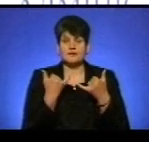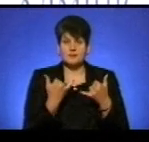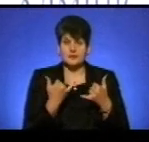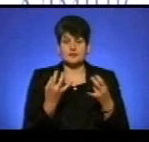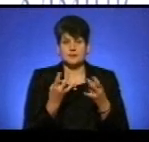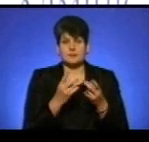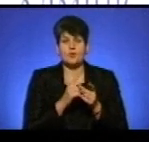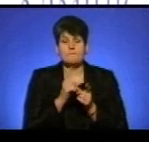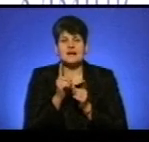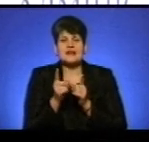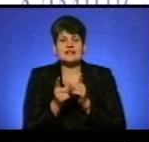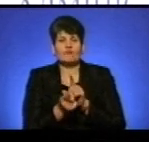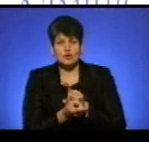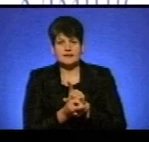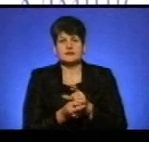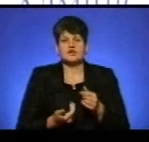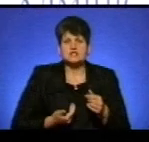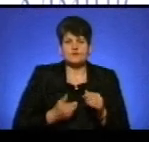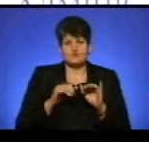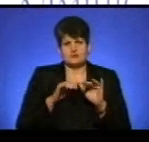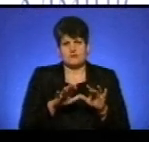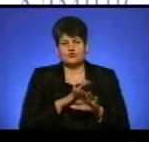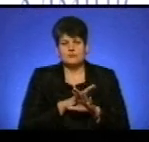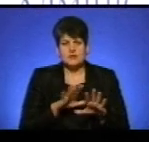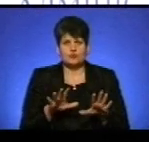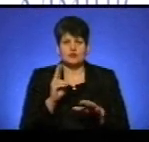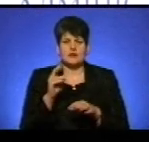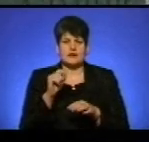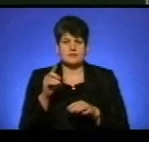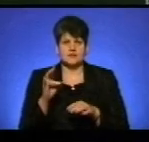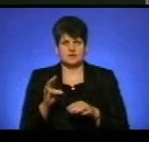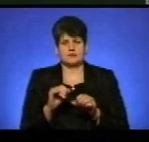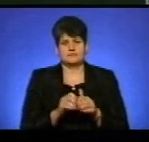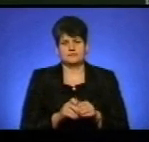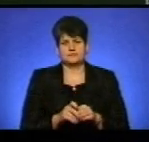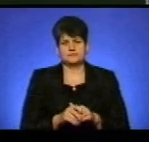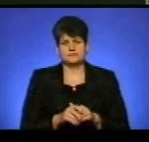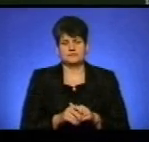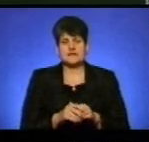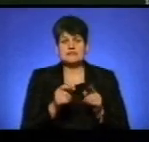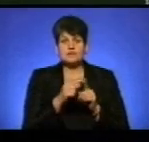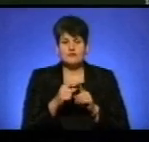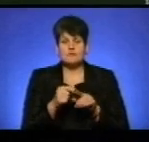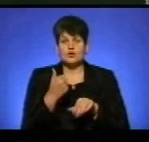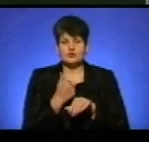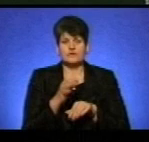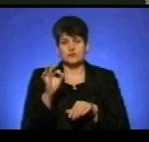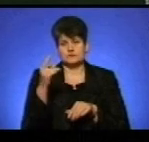перетворити на живу справу, щоб не було цієї казенщини і формалізму. За словами голови